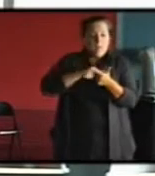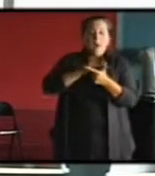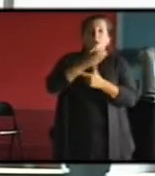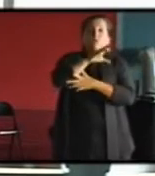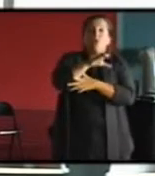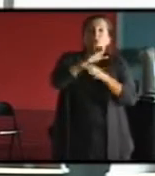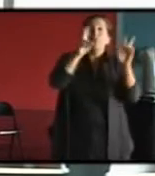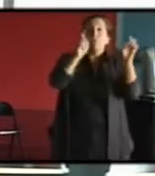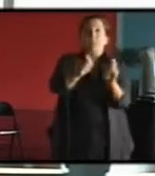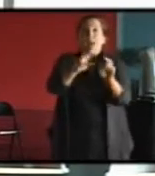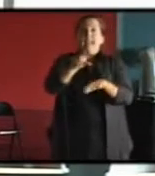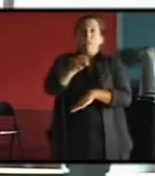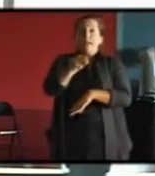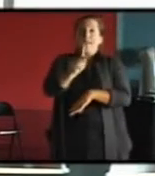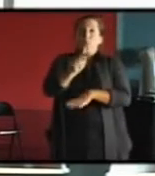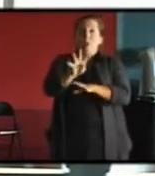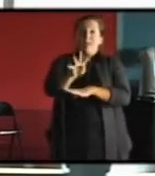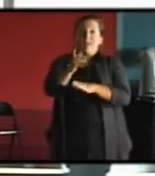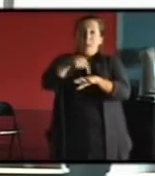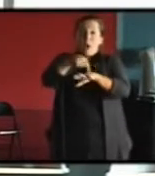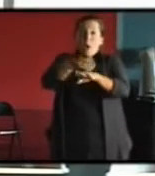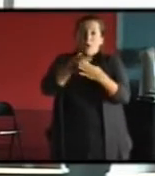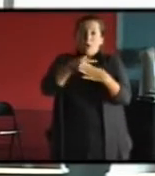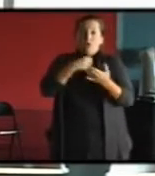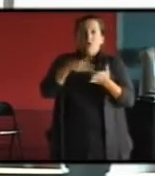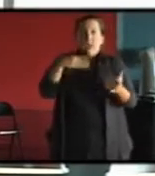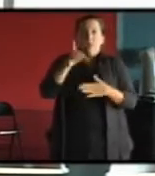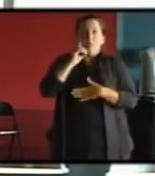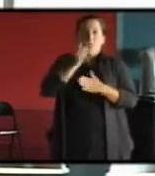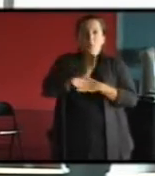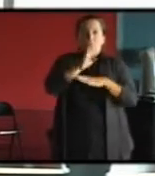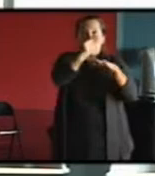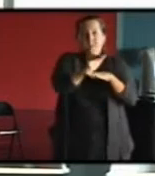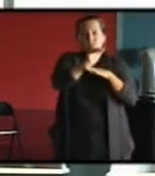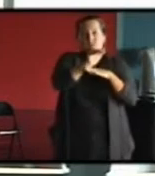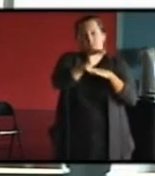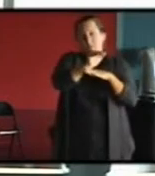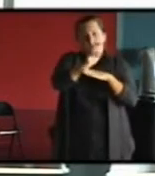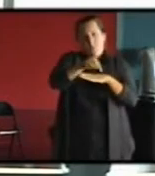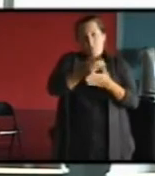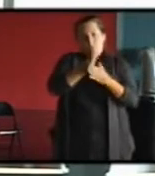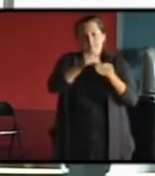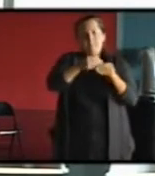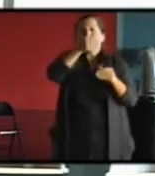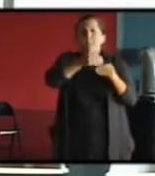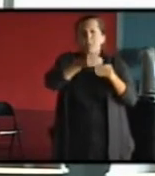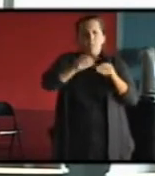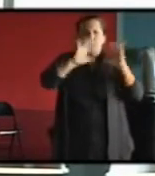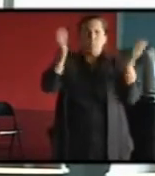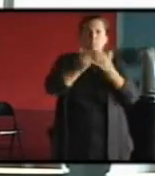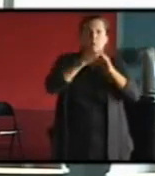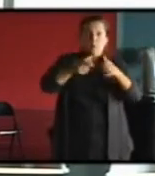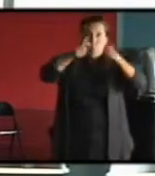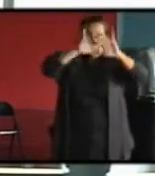à 80 kWh, ça commence à coûter très cher, parce qu'on passe effectivement à la nécessité d'une isolation de l'enveloppe générale du